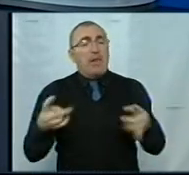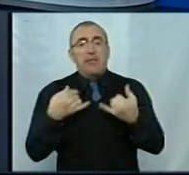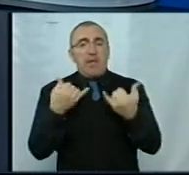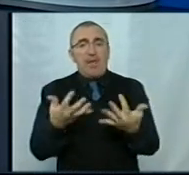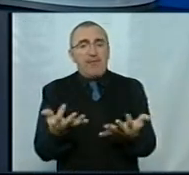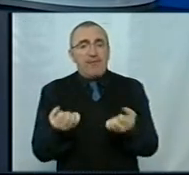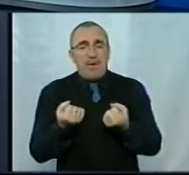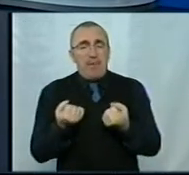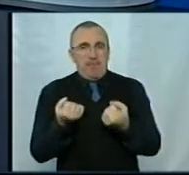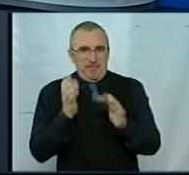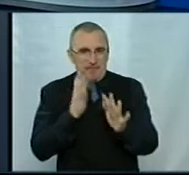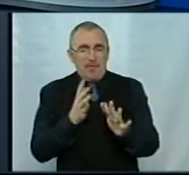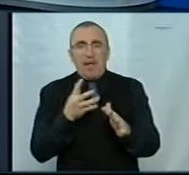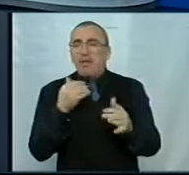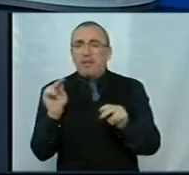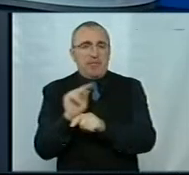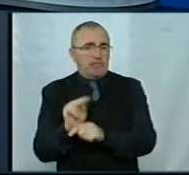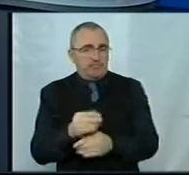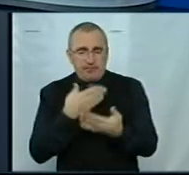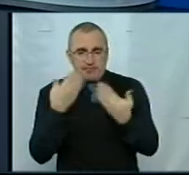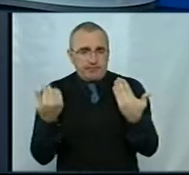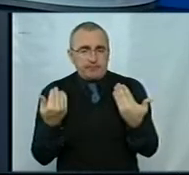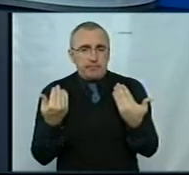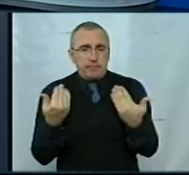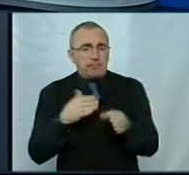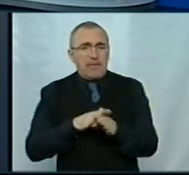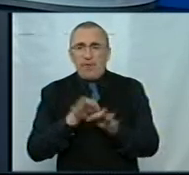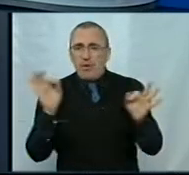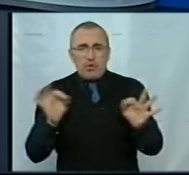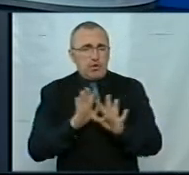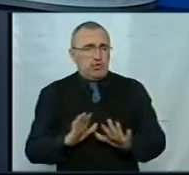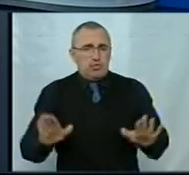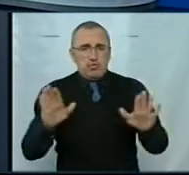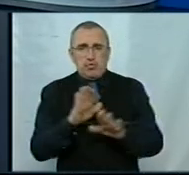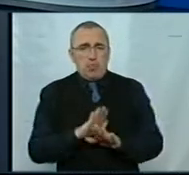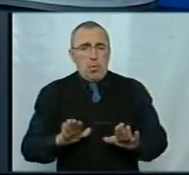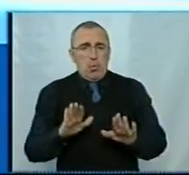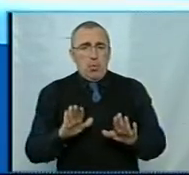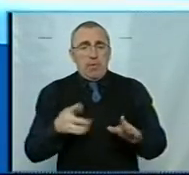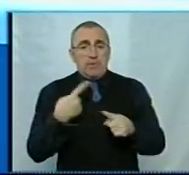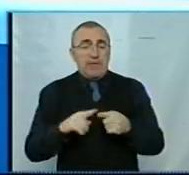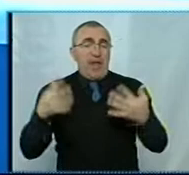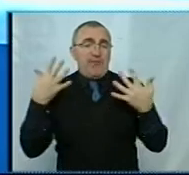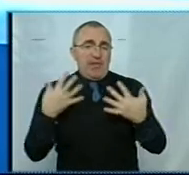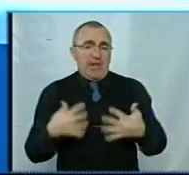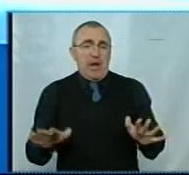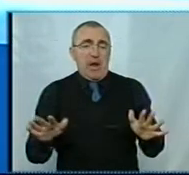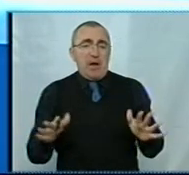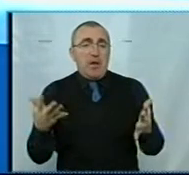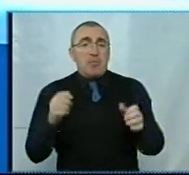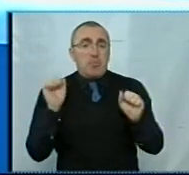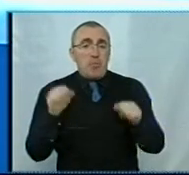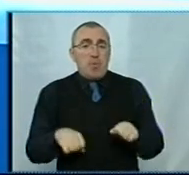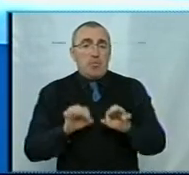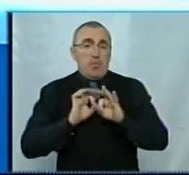прийом, не ведеться лікування, не ведеться нічого. За великим рахунком це так. Тобто це втрати, які можна